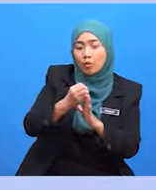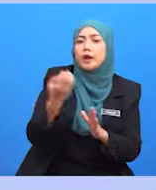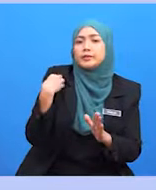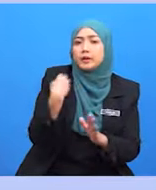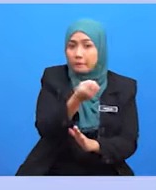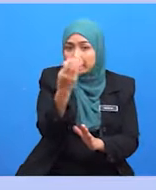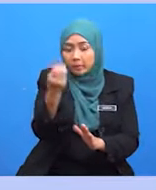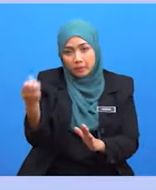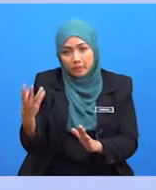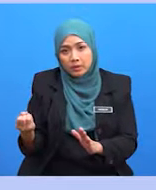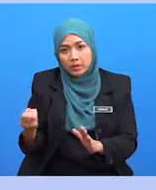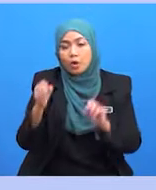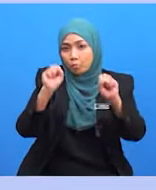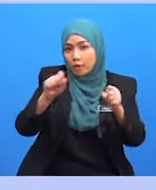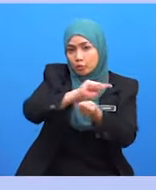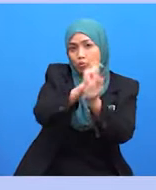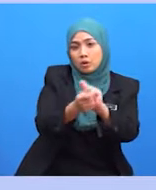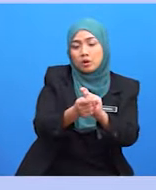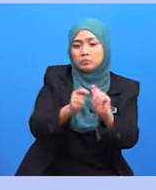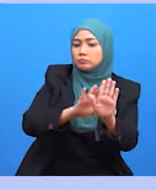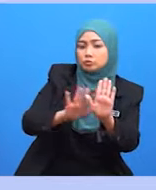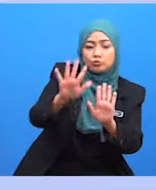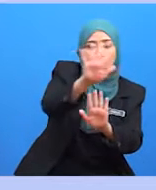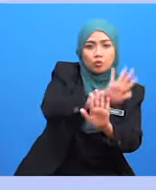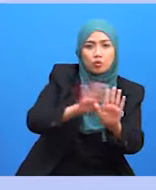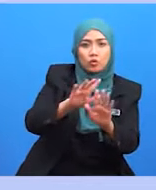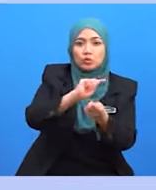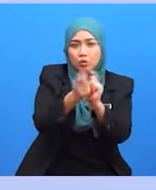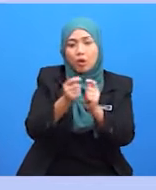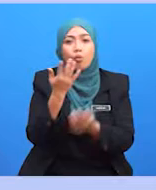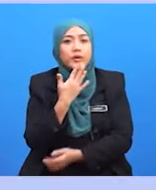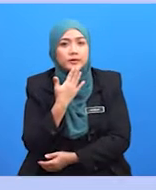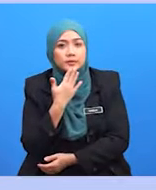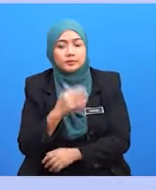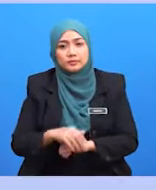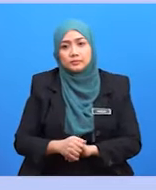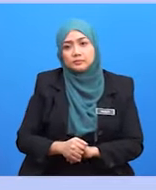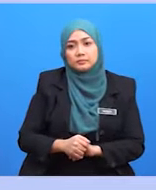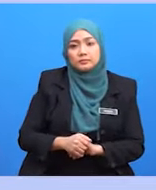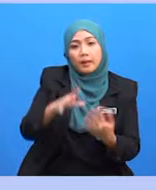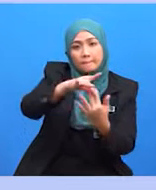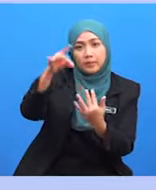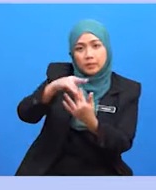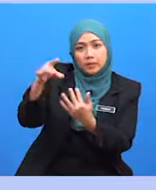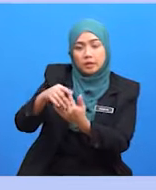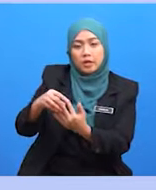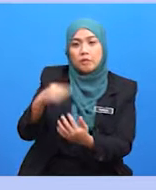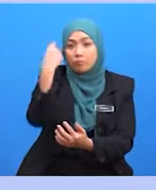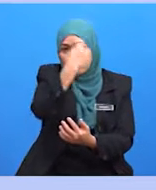perlu menukar warna keseruhan logo anda. Langkah ke-elapan, pilih muka taip anda.